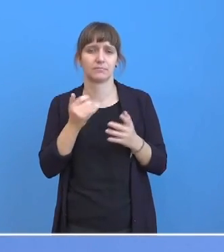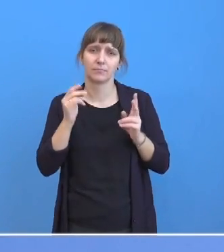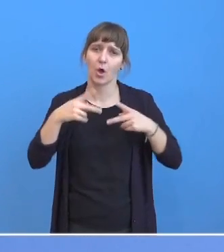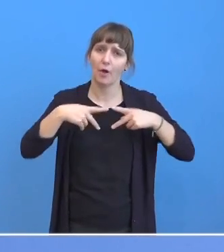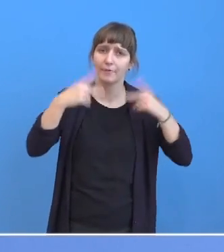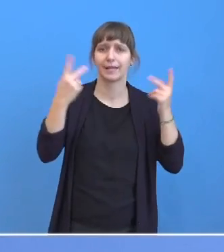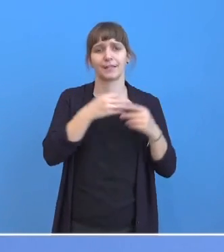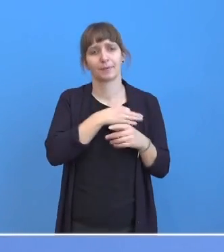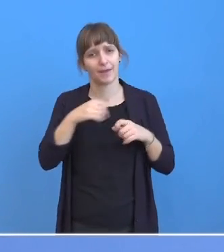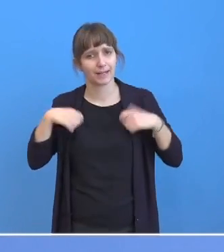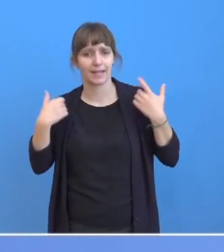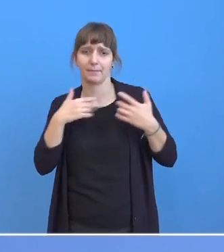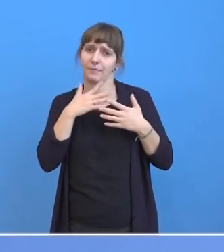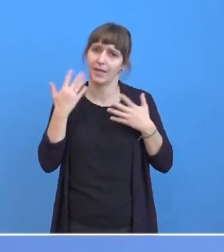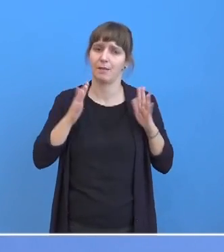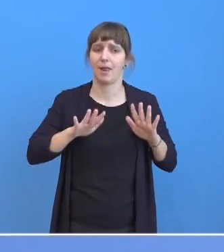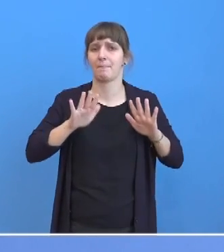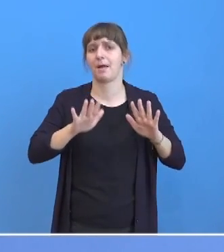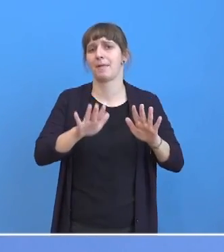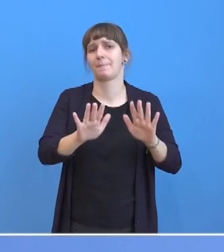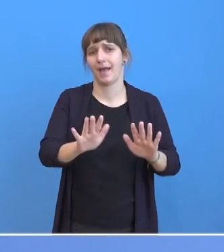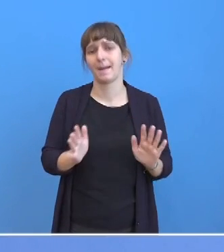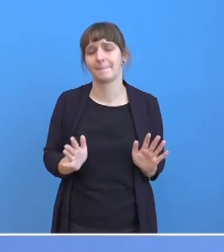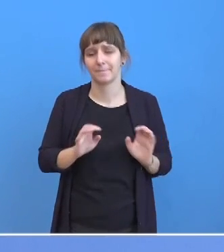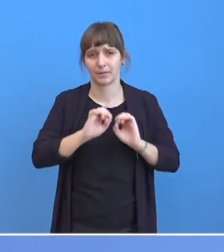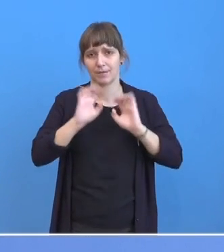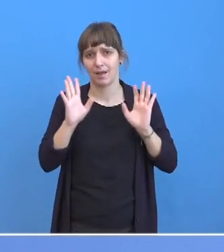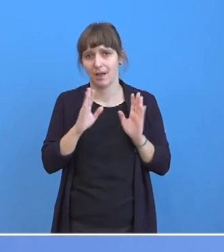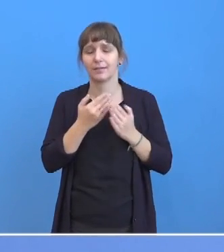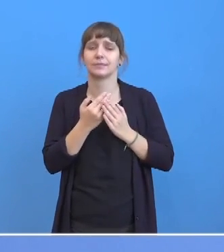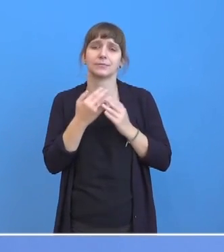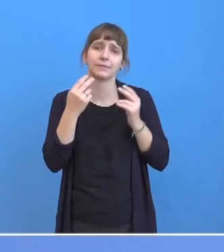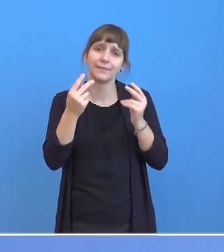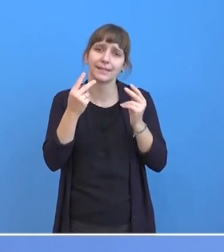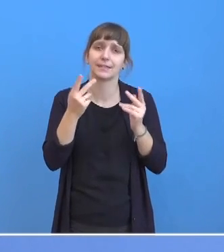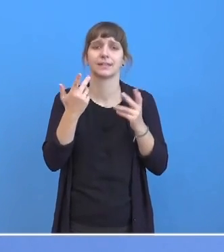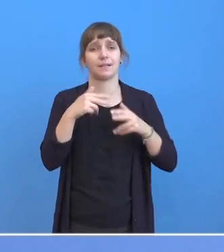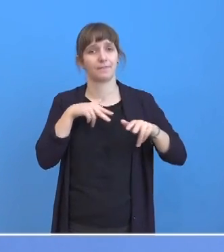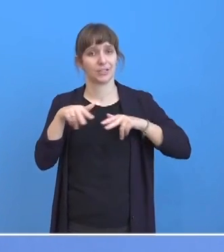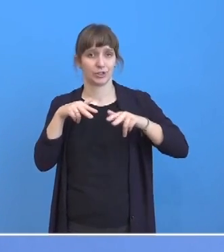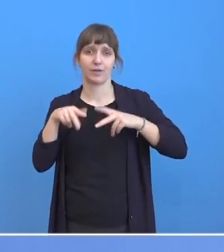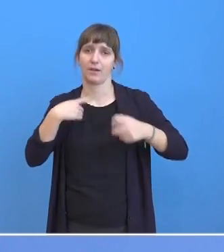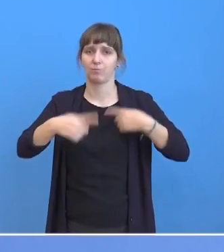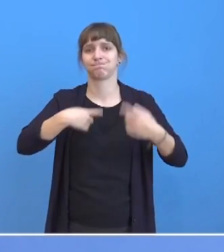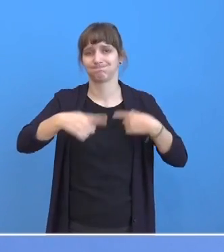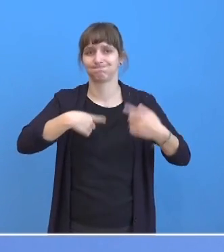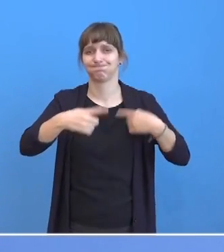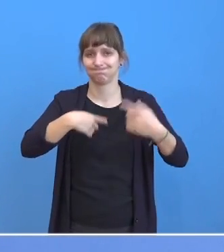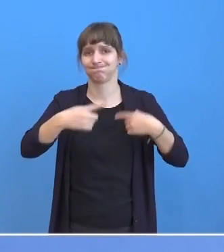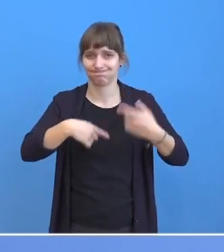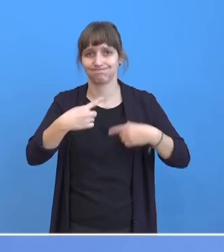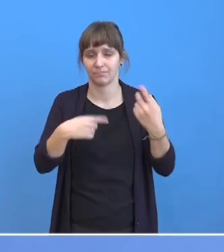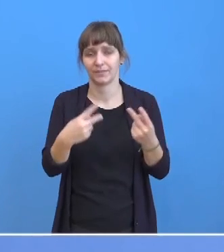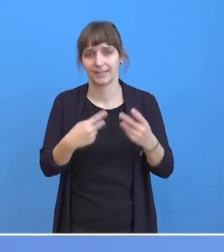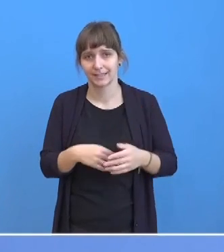und privaten Leben aufrechtzuerhalten. Dabei ist es eben besonders wichtig, dass die Wirtschaft am Laufen gehalten wird